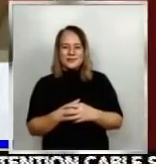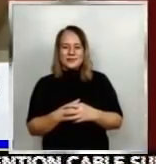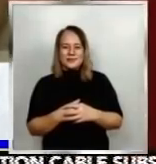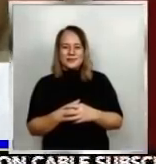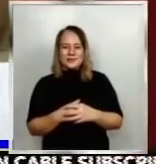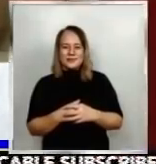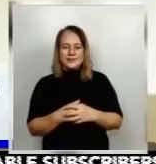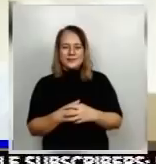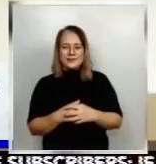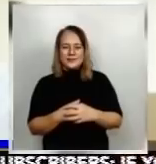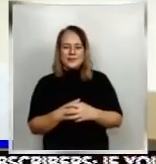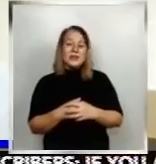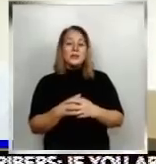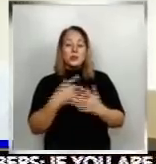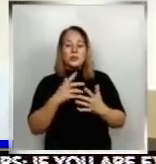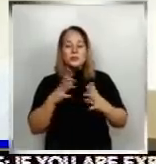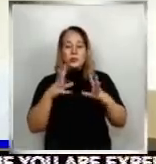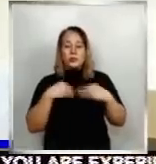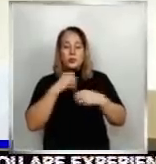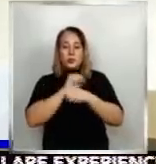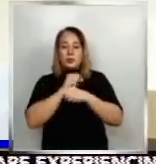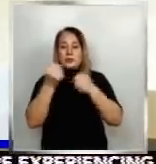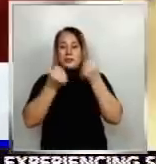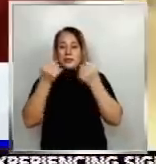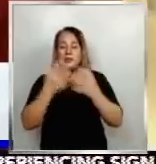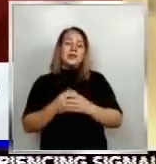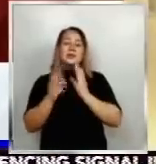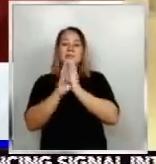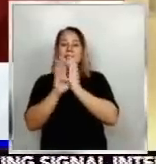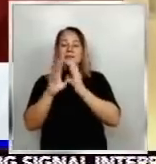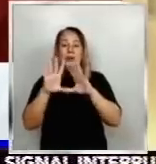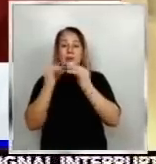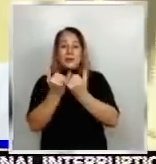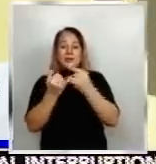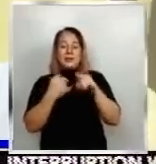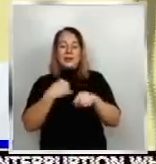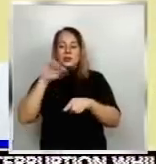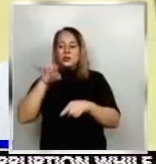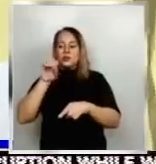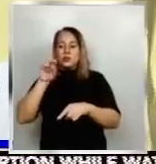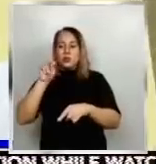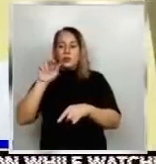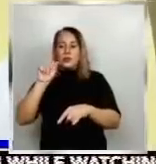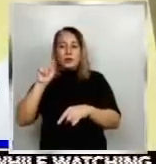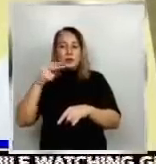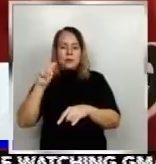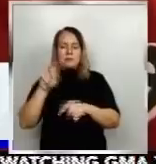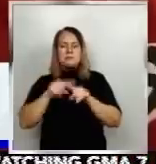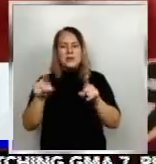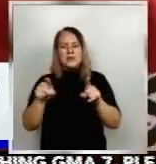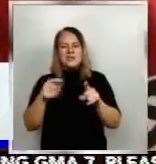Tanggap na sana sa trabaho bilang driver ng shuttle service ng isang kumpanya, si Jonathan Espeleta. Ang kaso, di pa siya